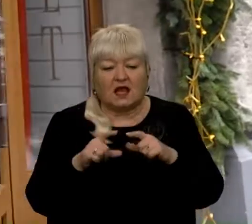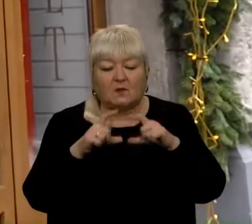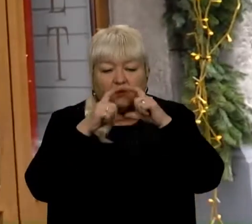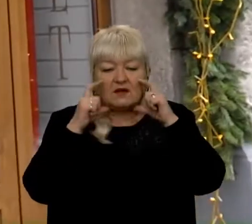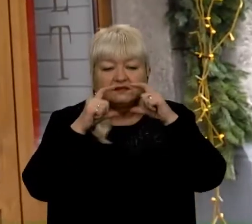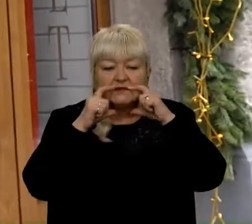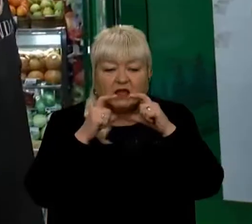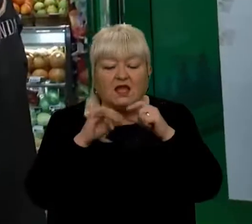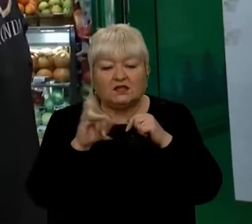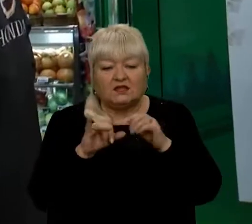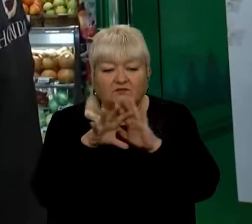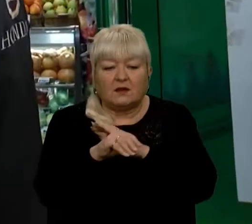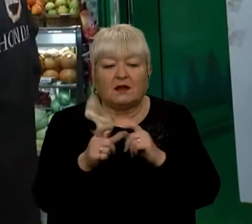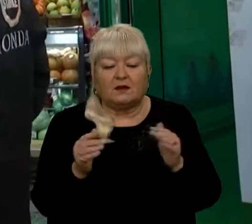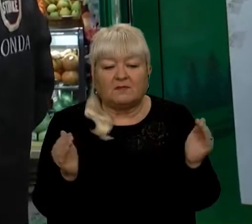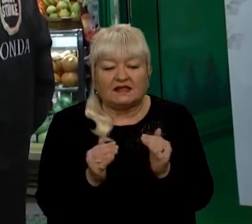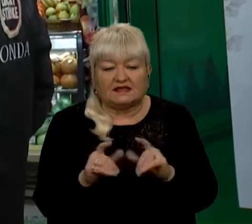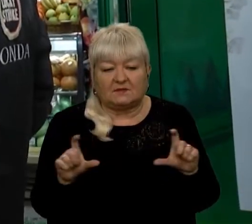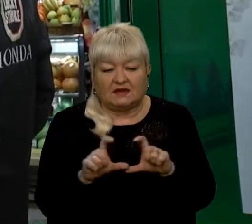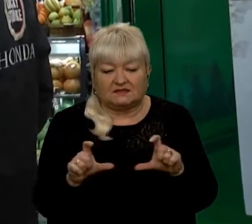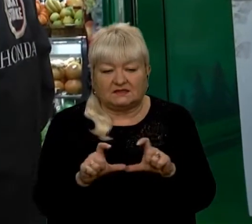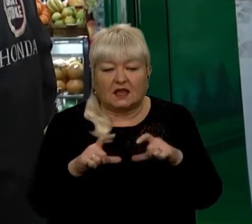маленьких магазинах. Маску поправте.